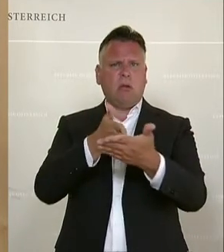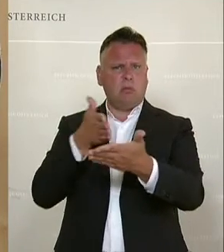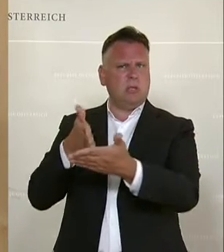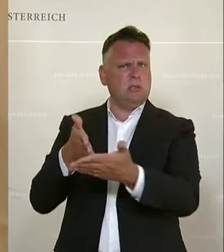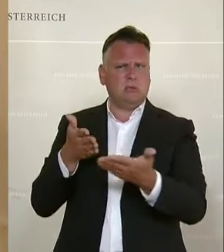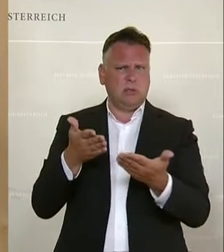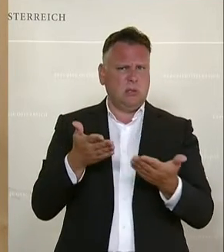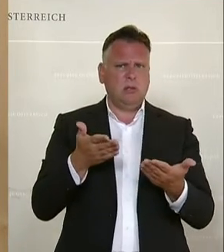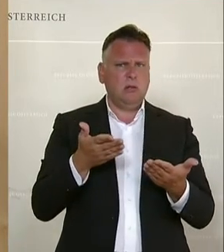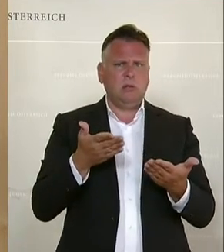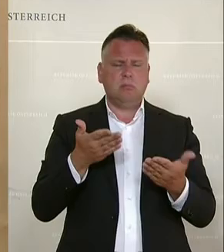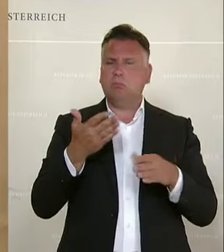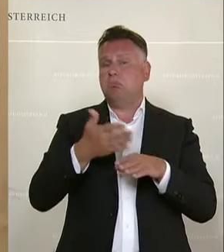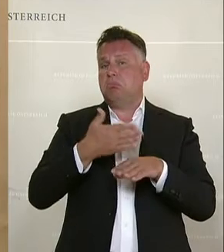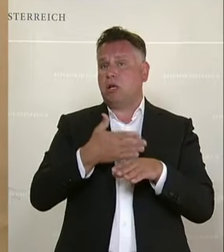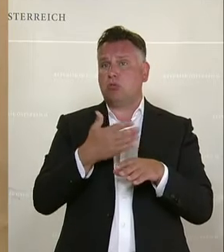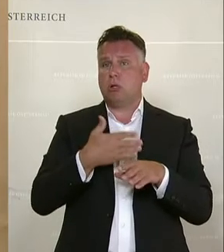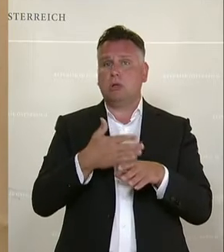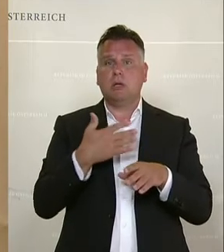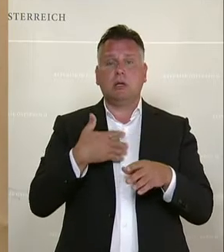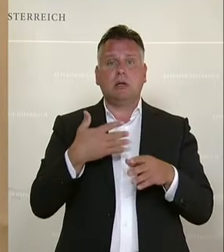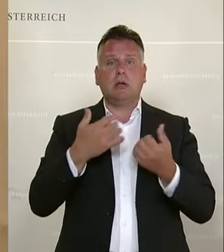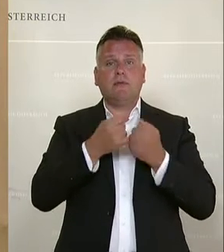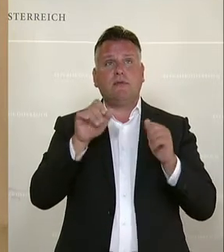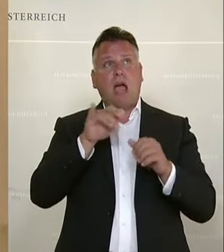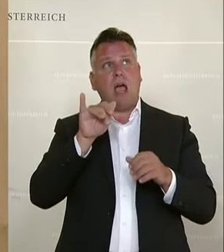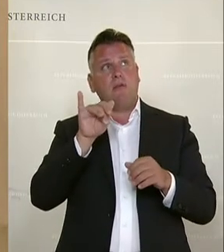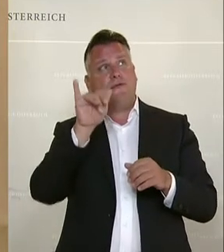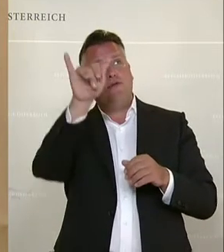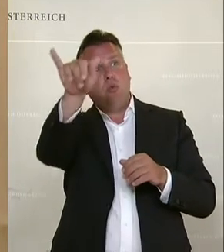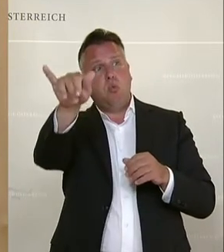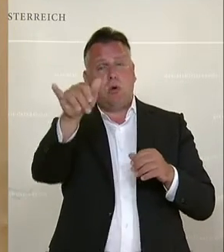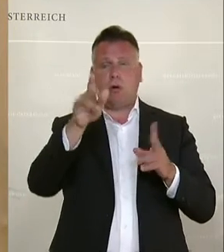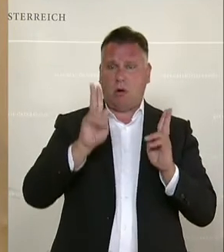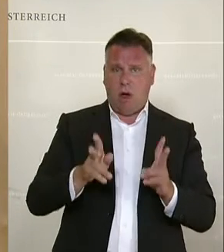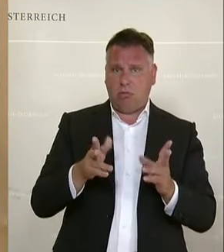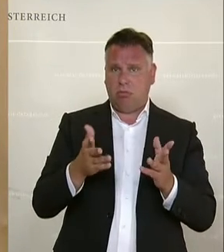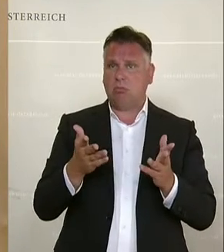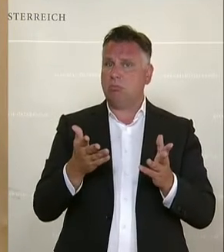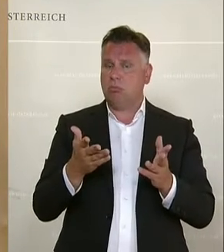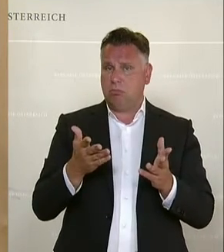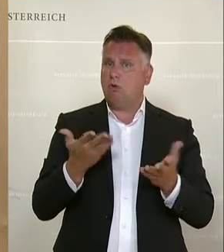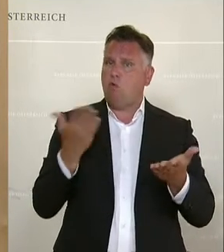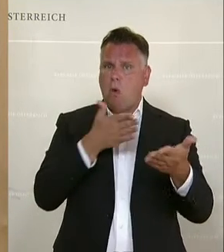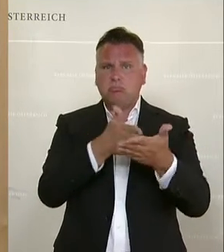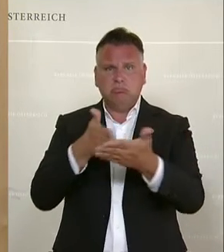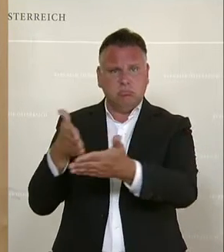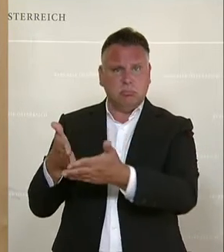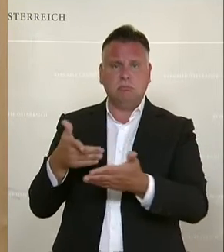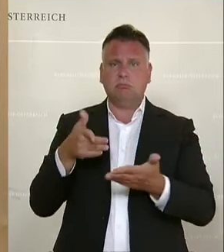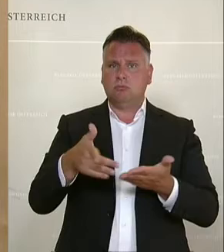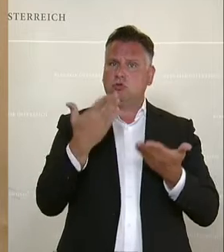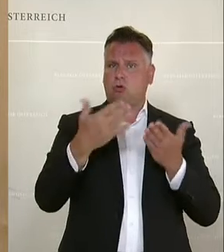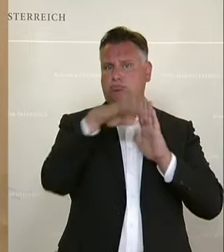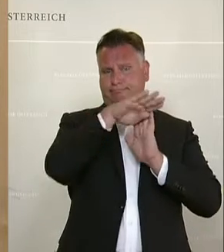wo kann man sozusagen mit dem freien Flug entsprechend arbeiten. Und dieses Register